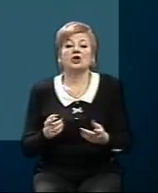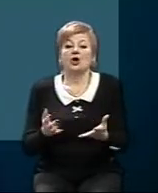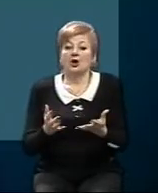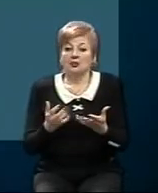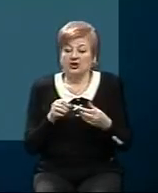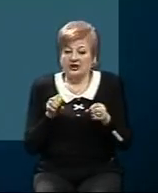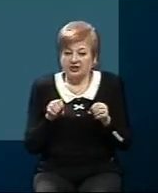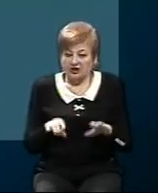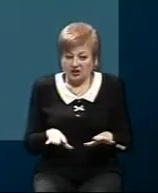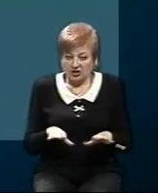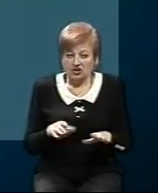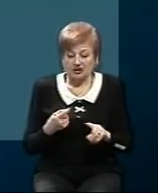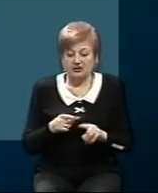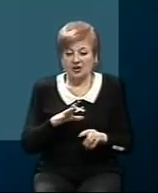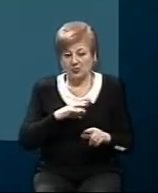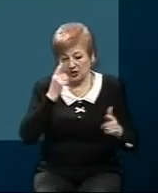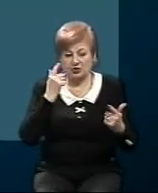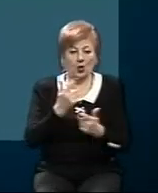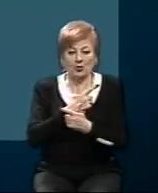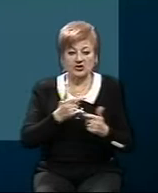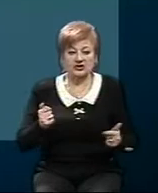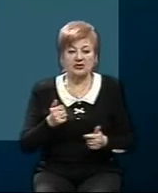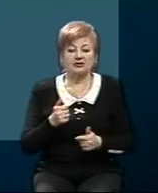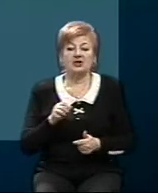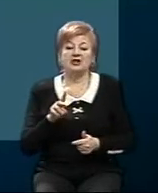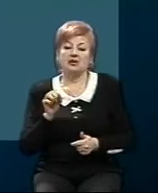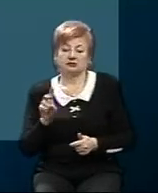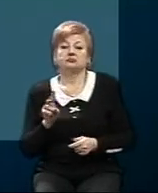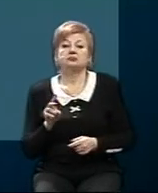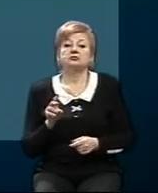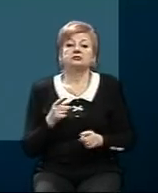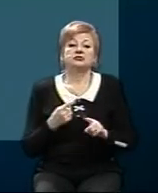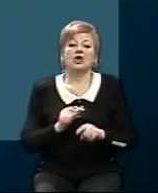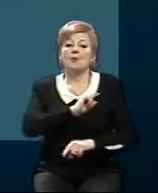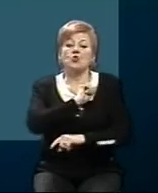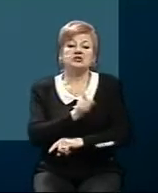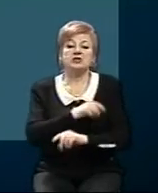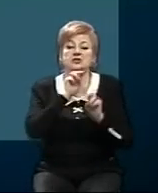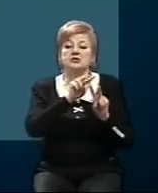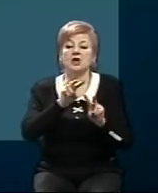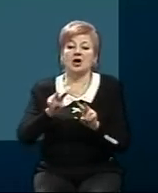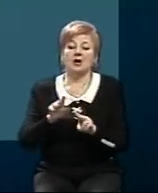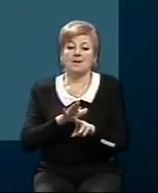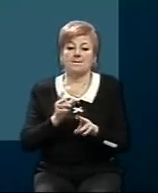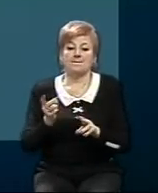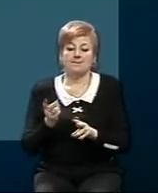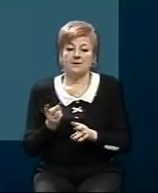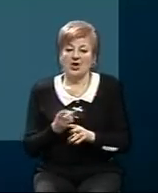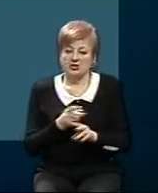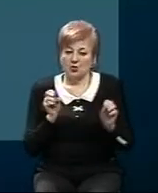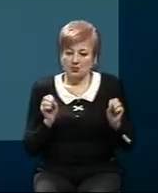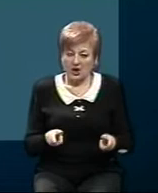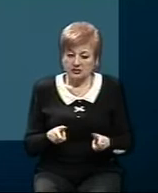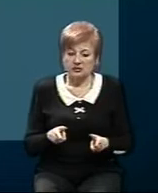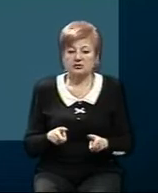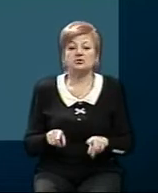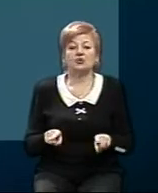було озвучено Міністром інфраструктури України Володимиром Мамеляном. Тобто ми посилюємо безпеку потихеньку. Так, працюємо